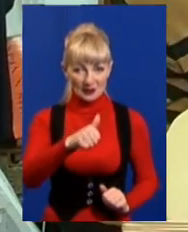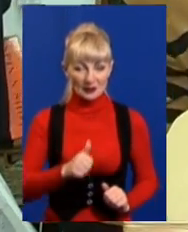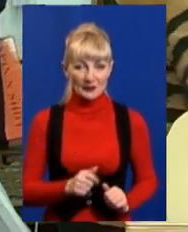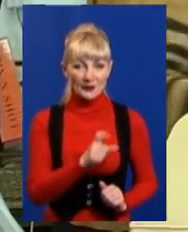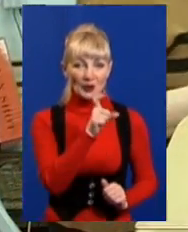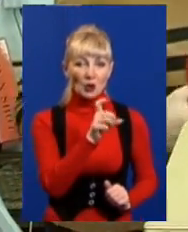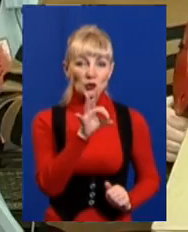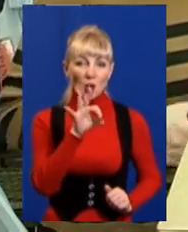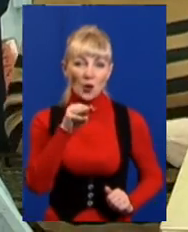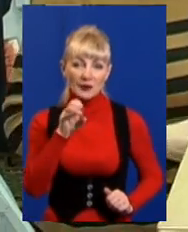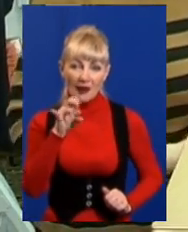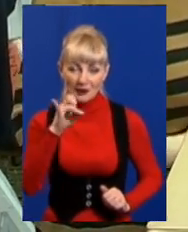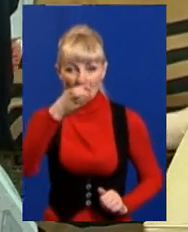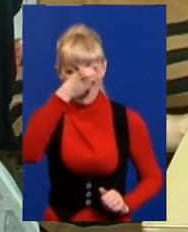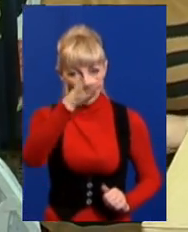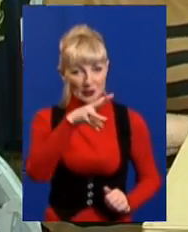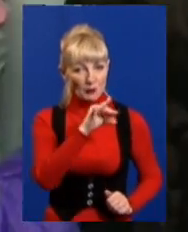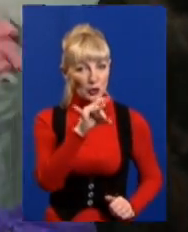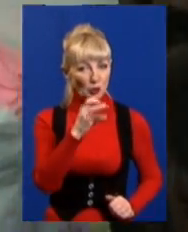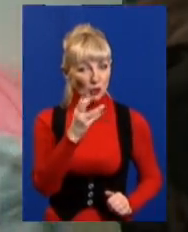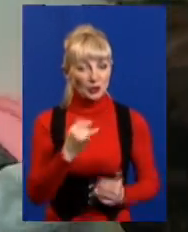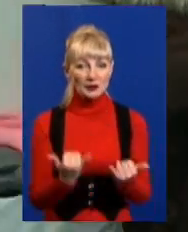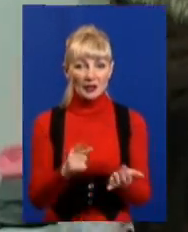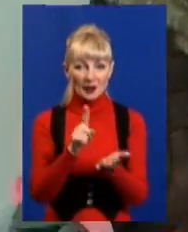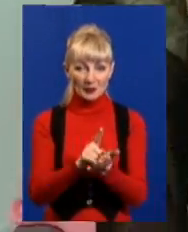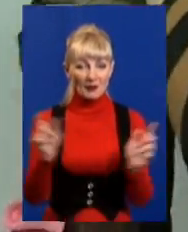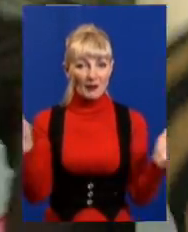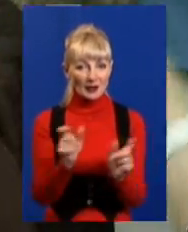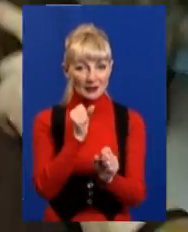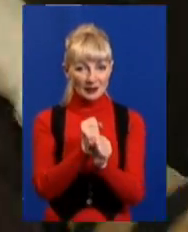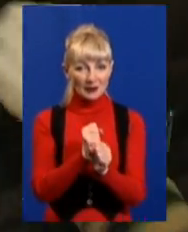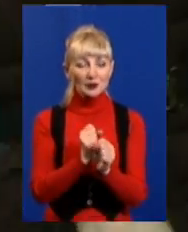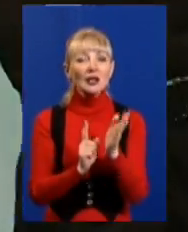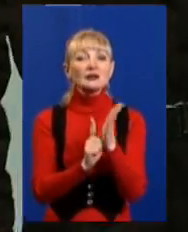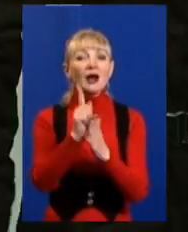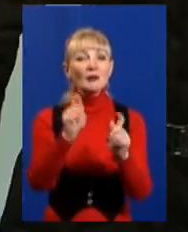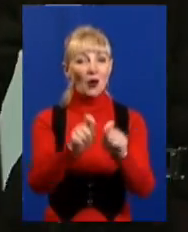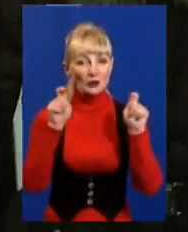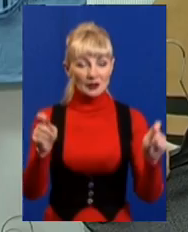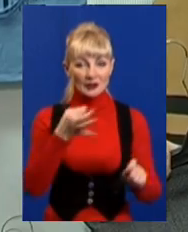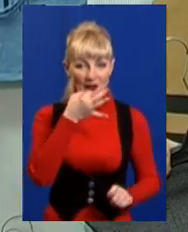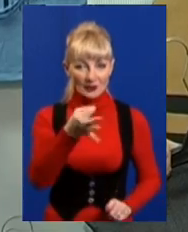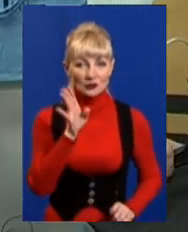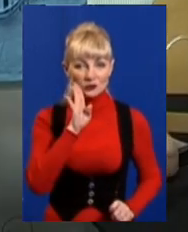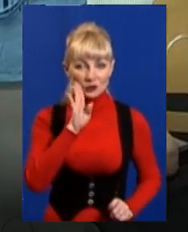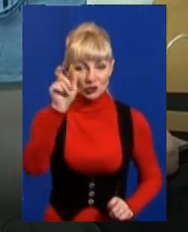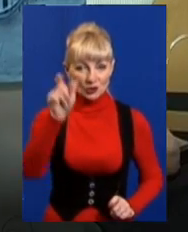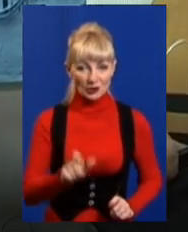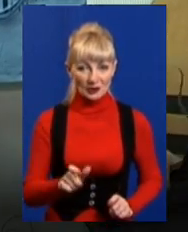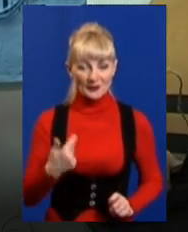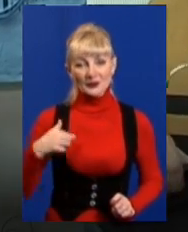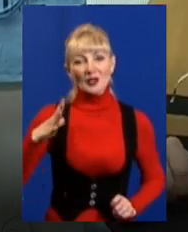Зоотехнік за освітою Любов Мірошник нині на пенсії. У магазині працює від самого відкриття, говорить жінка. Вимушені